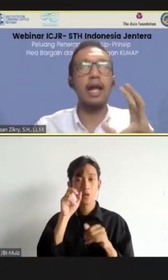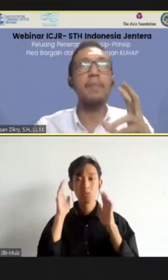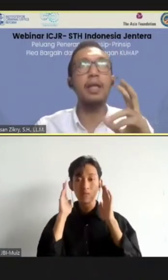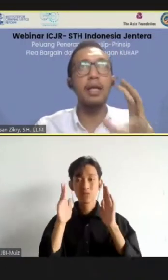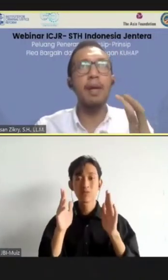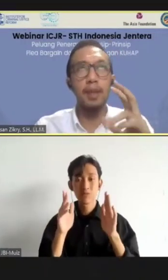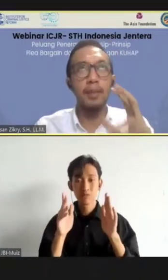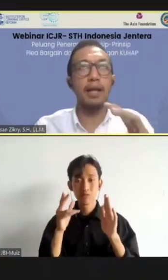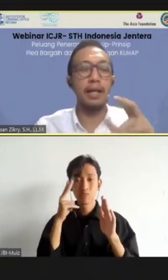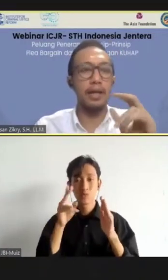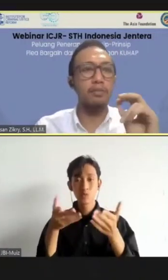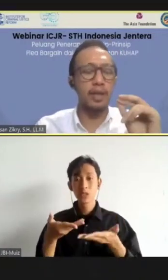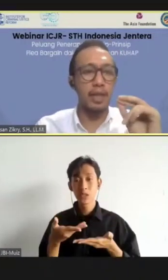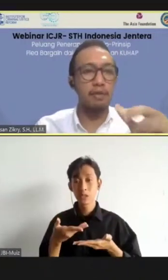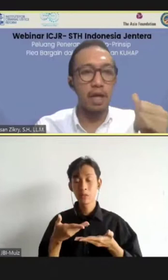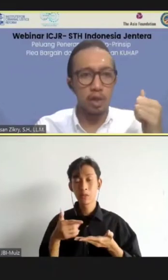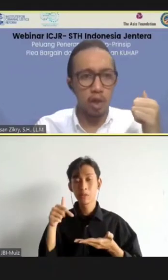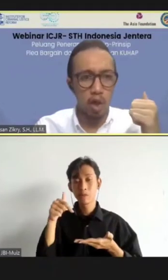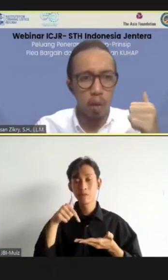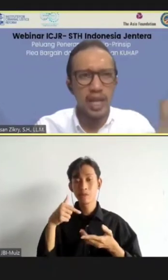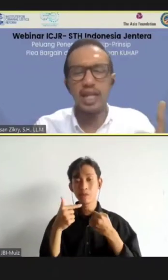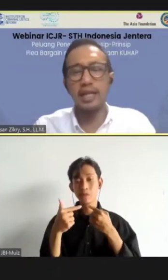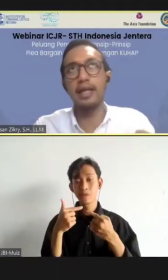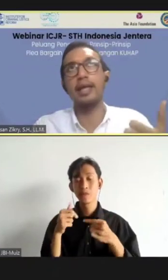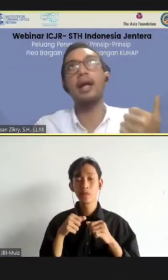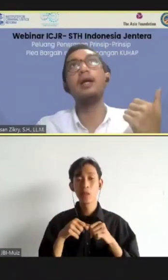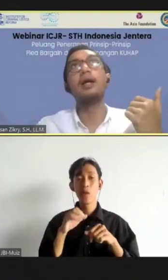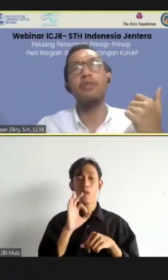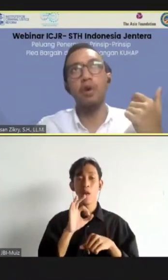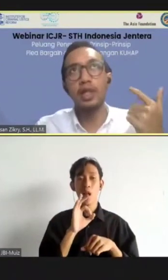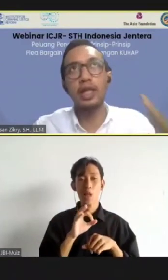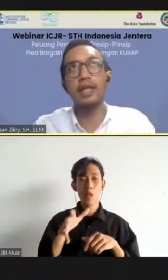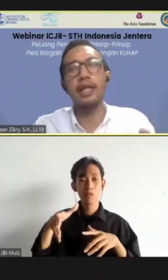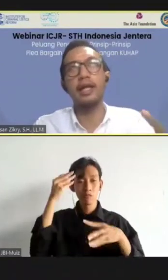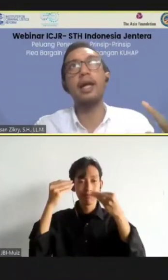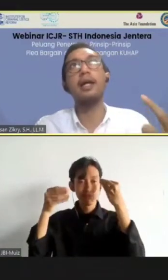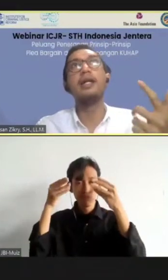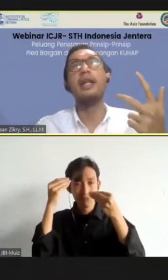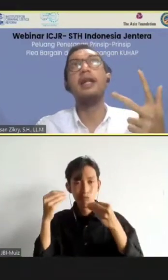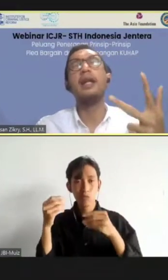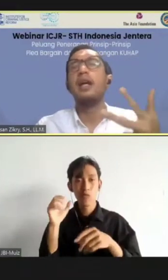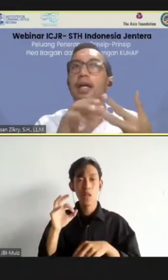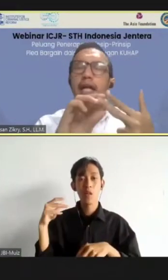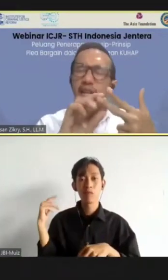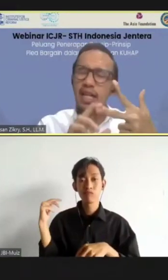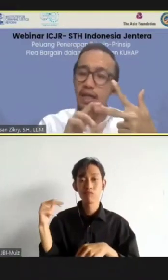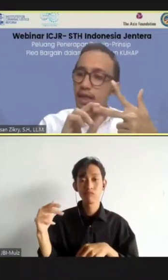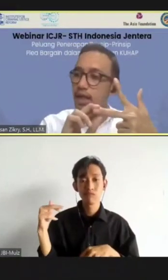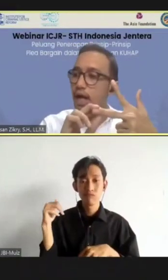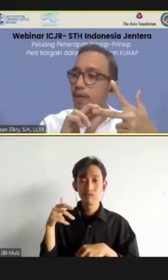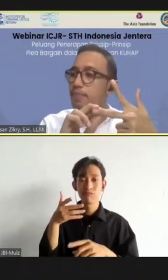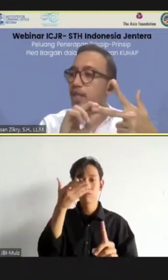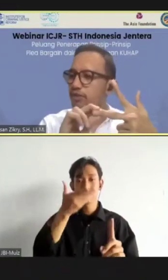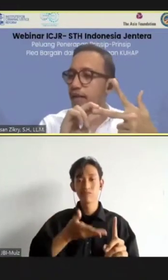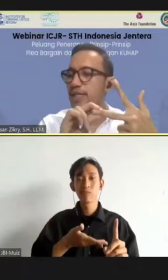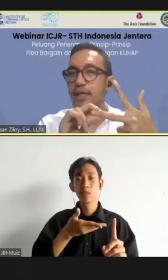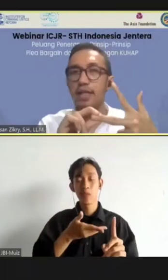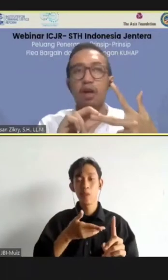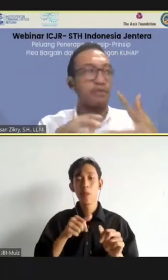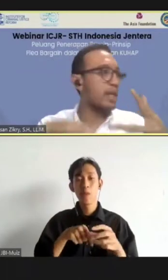dalam menerima pelibargen, yaitu pertama faktor knowingly-nya dia, voluntary-nya dia, dan ini yang ketiga,